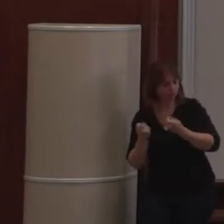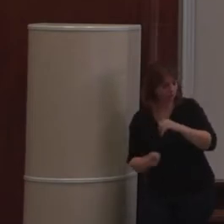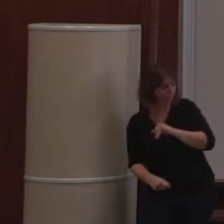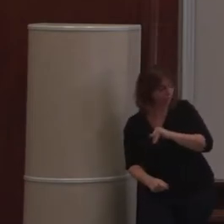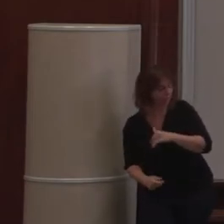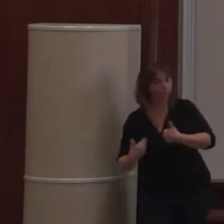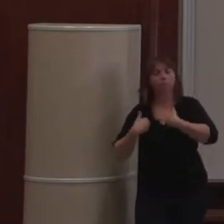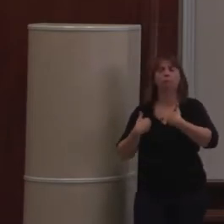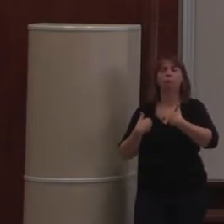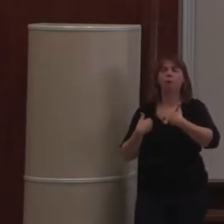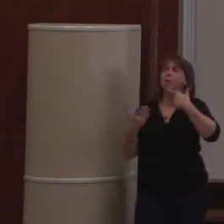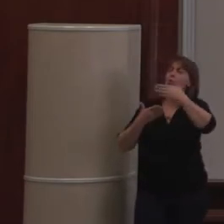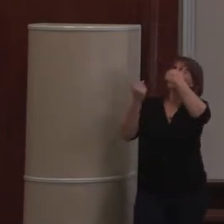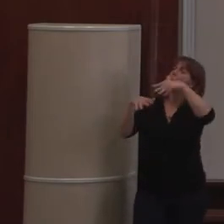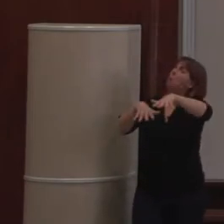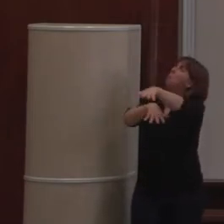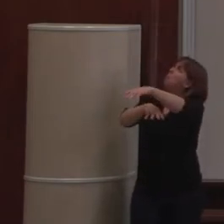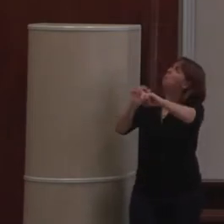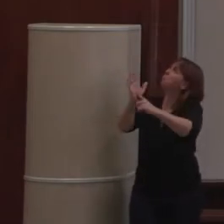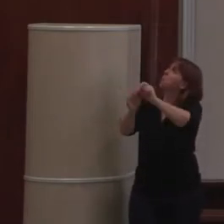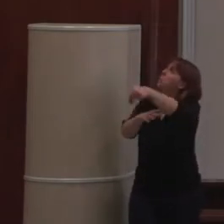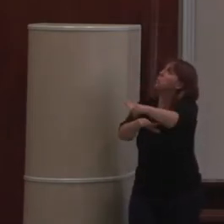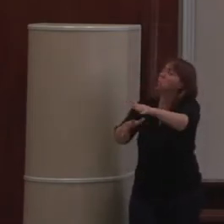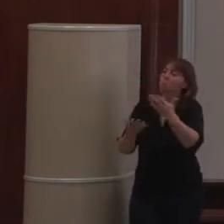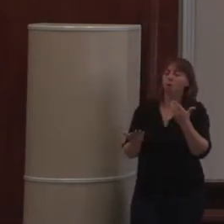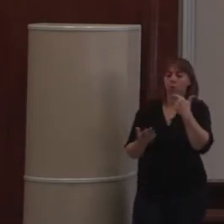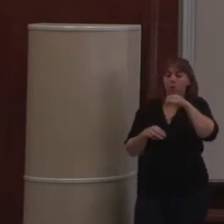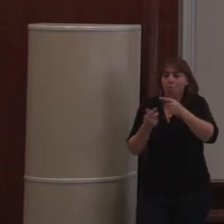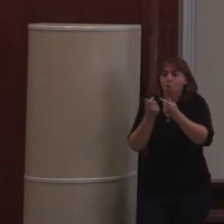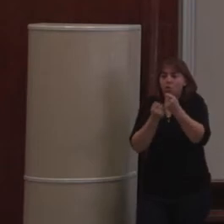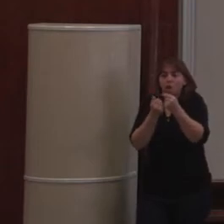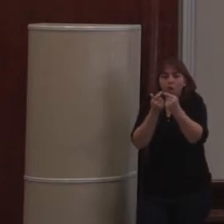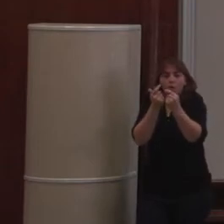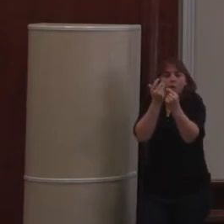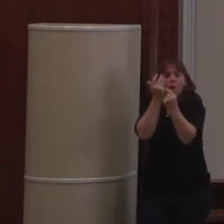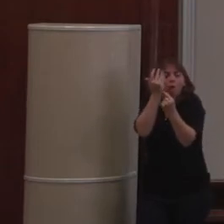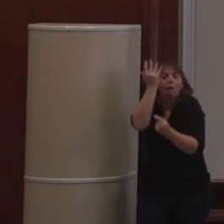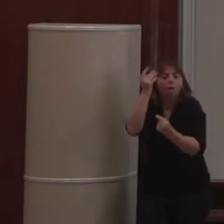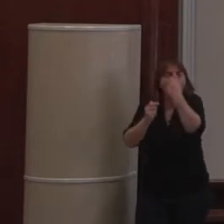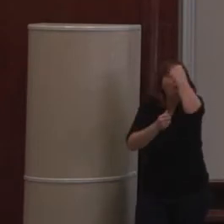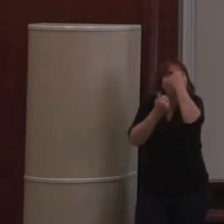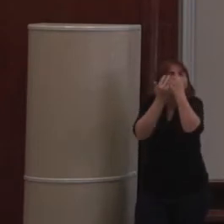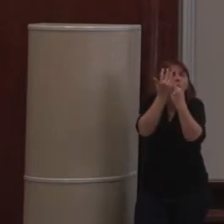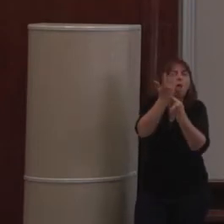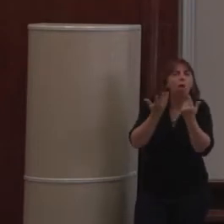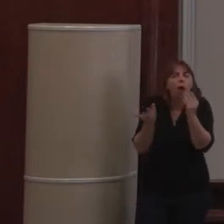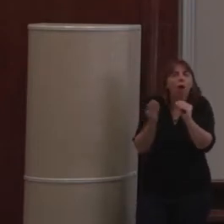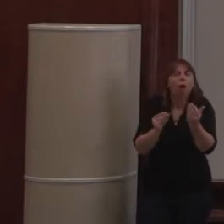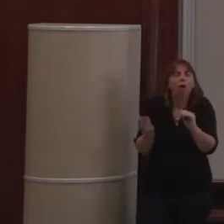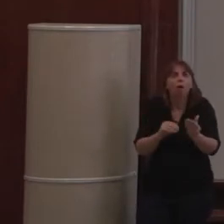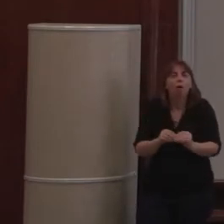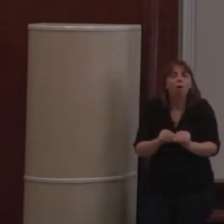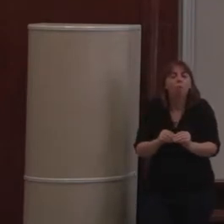qui ne sait pas les droits à l'avance de ces gens qui vont recevoir cette newsletter. Alors, bon, OK, encore un souci. Et puis, les documents